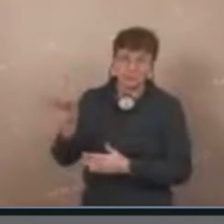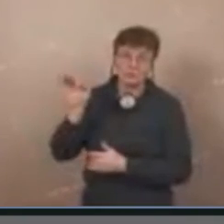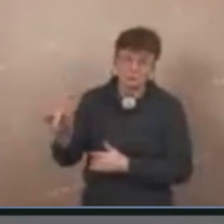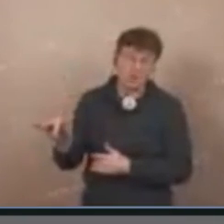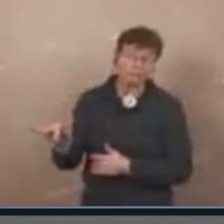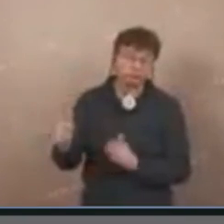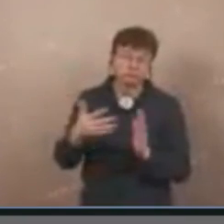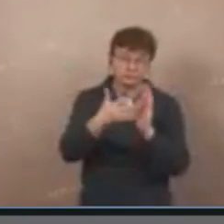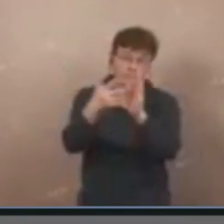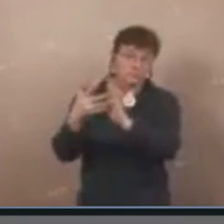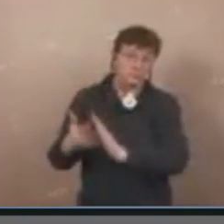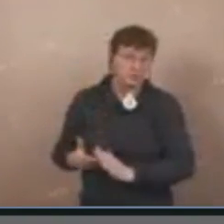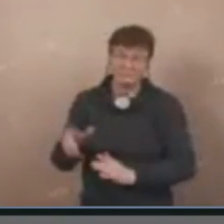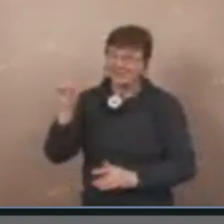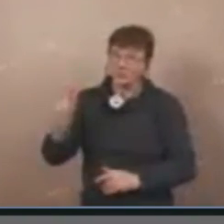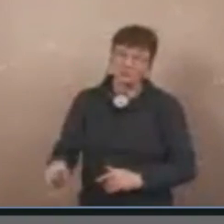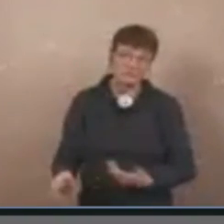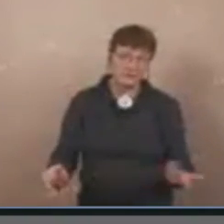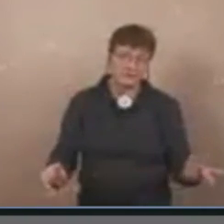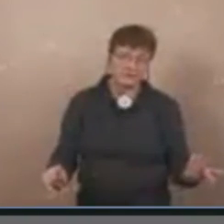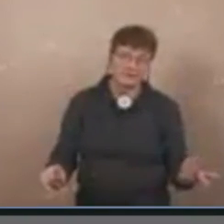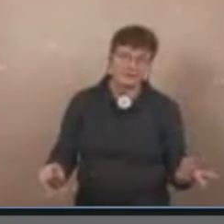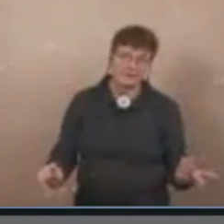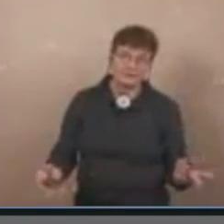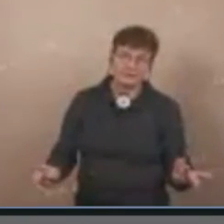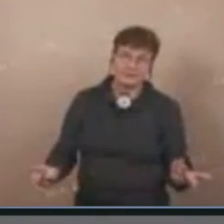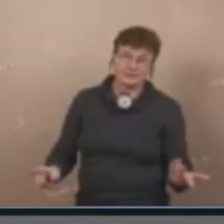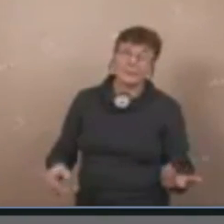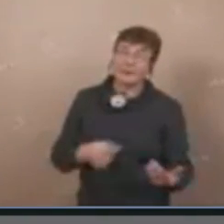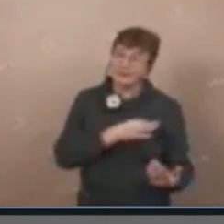um der Stadt, von den Privat-Entrepreneuren gehandelt ge.